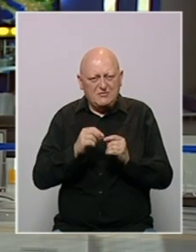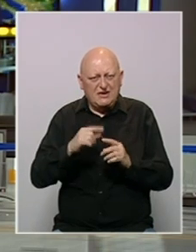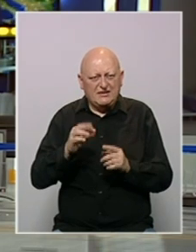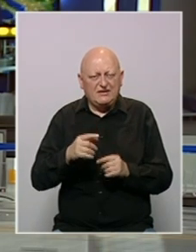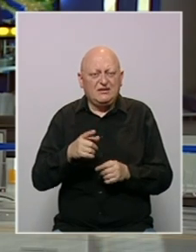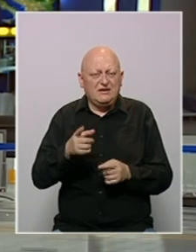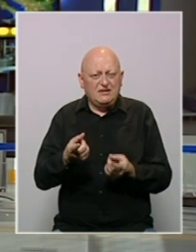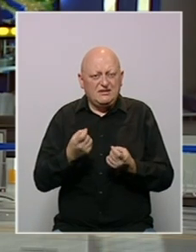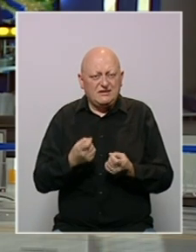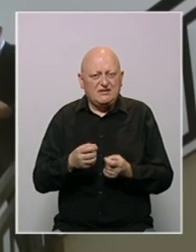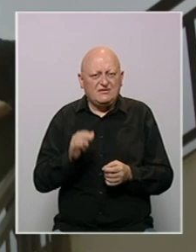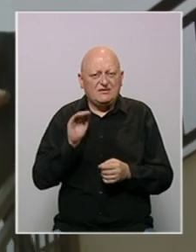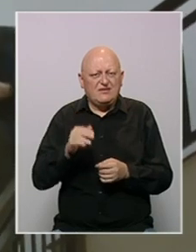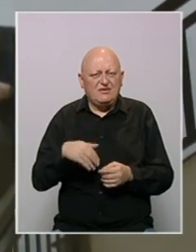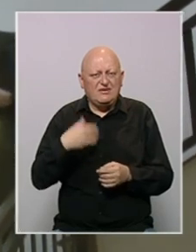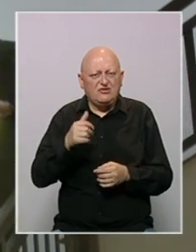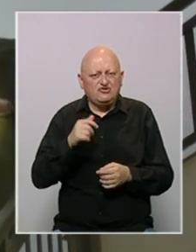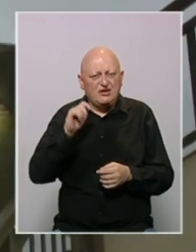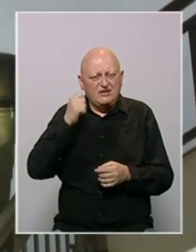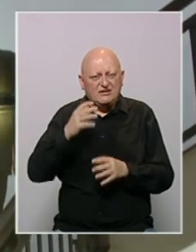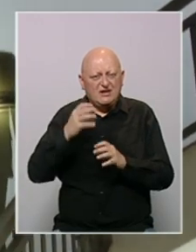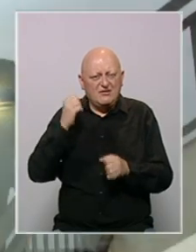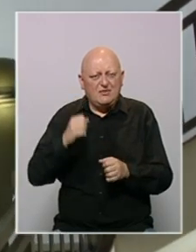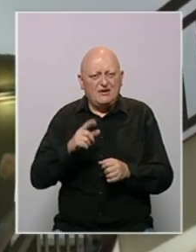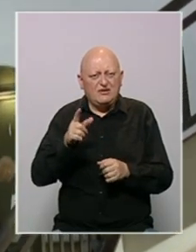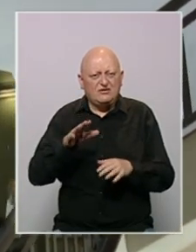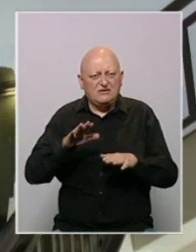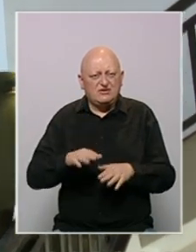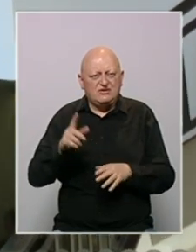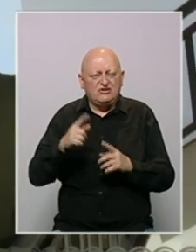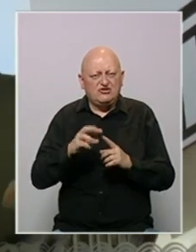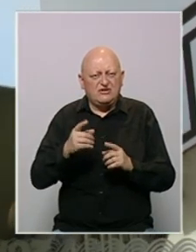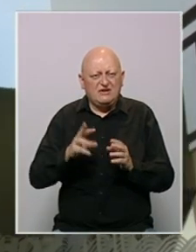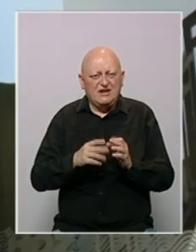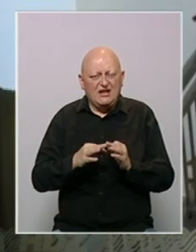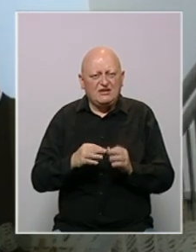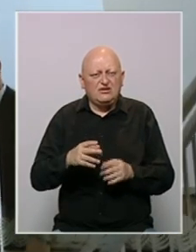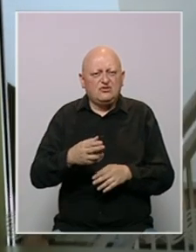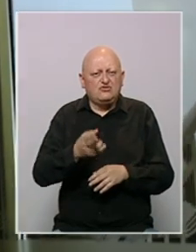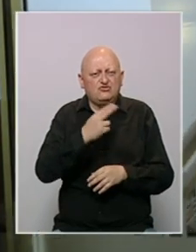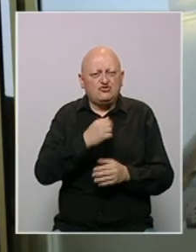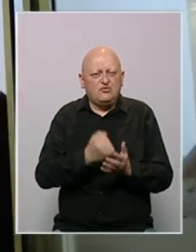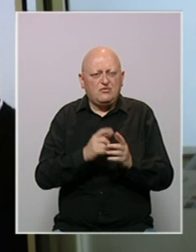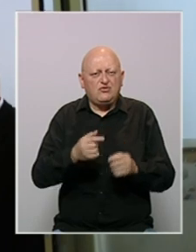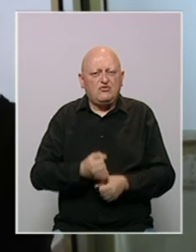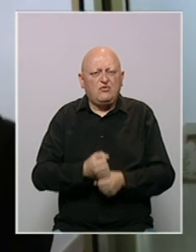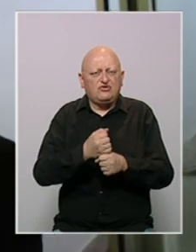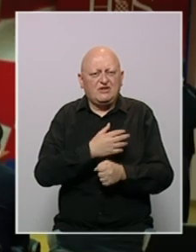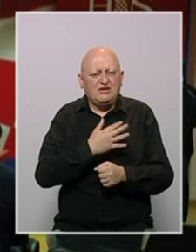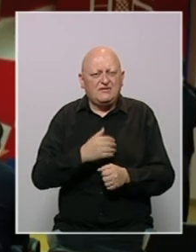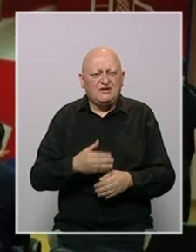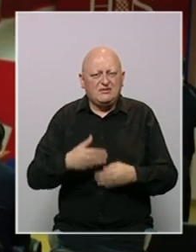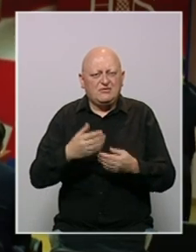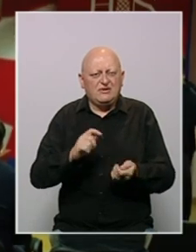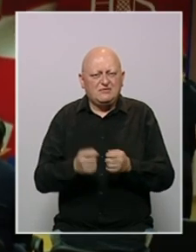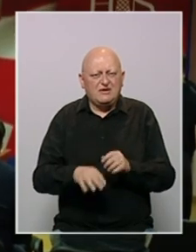BHRT. Ova inicijativa se najavljuje nakon što je Izraelska ambasada za BIH sa sjedištem u Tirani u službenom dokumentu podržala